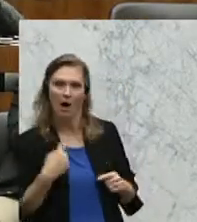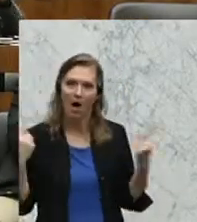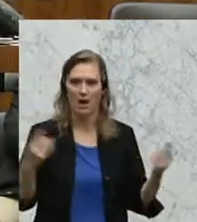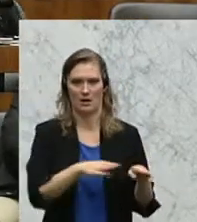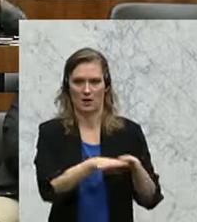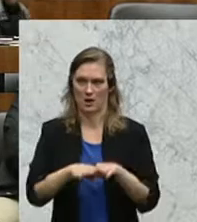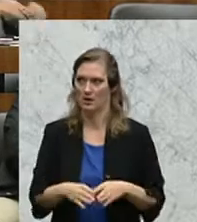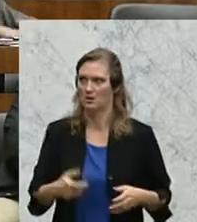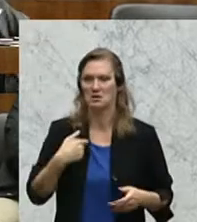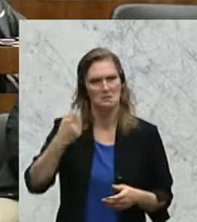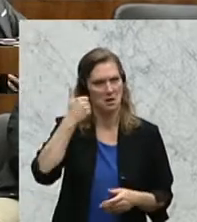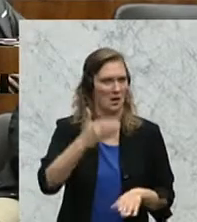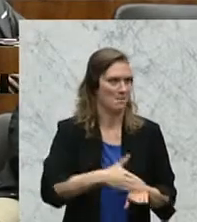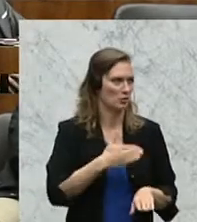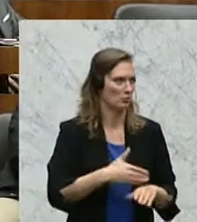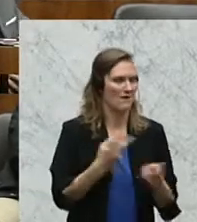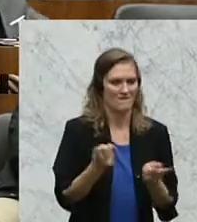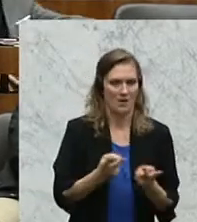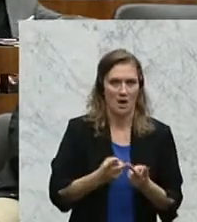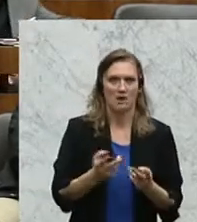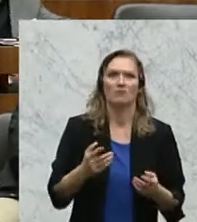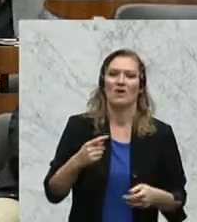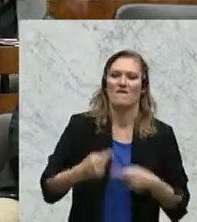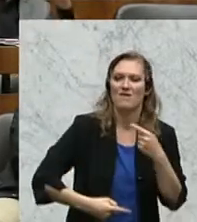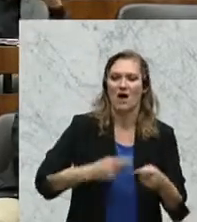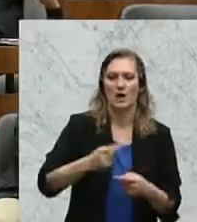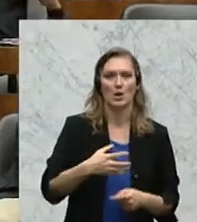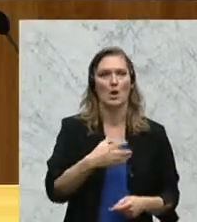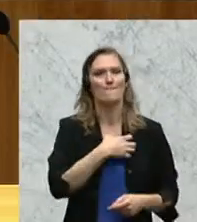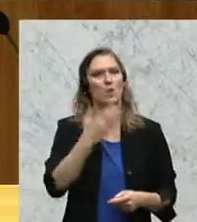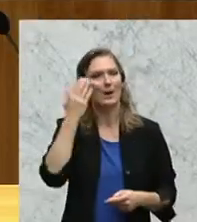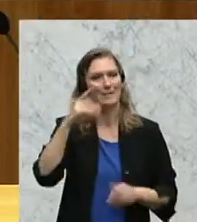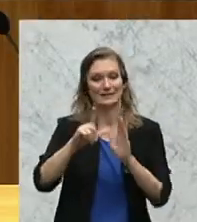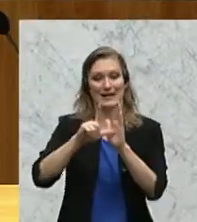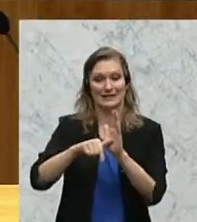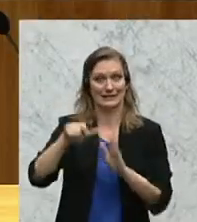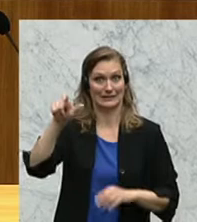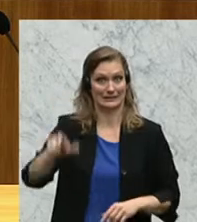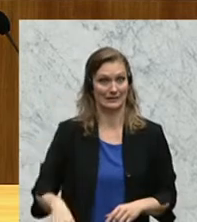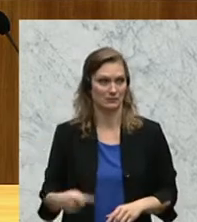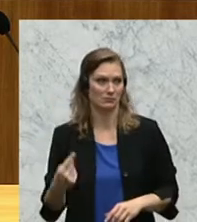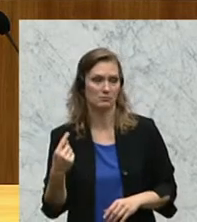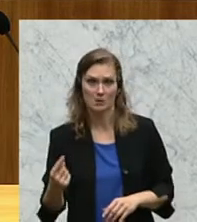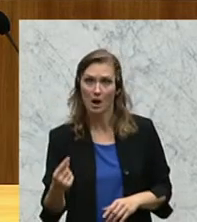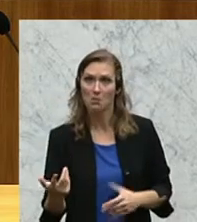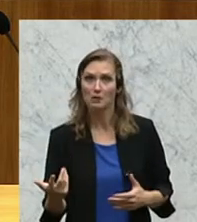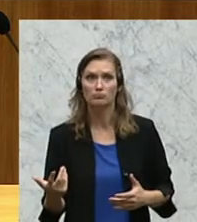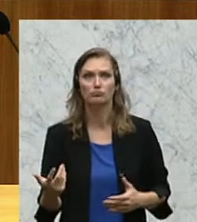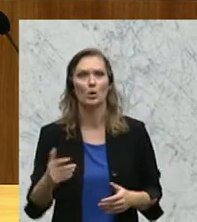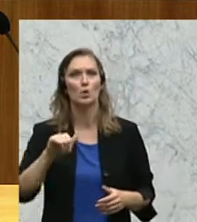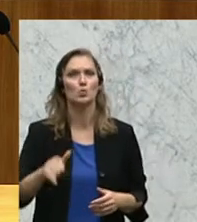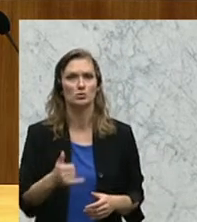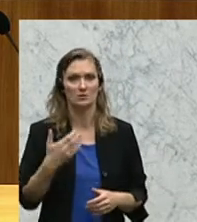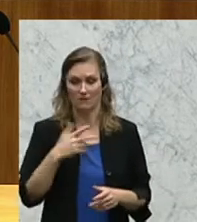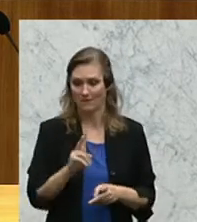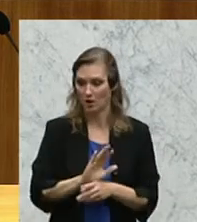Und dann nehme ich nur als Vergleich das Verfahren rund um den Herrn Bürgermeister von Linz, der von der Justiz verschont